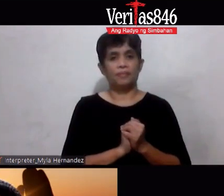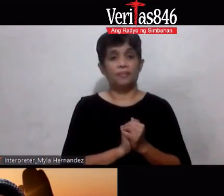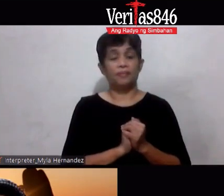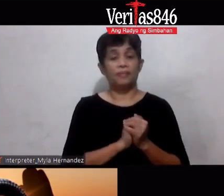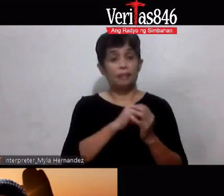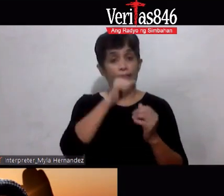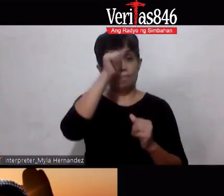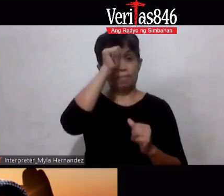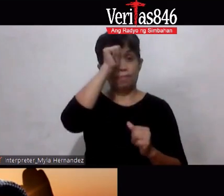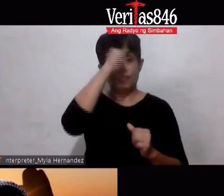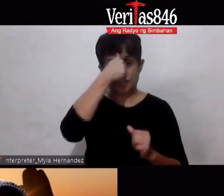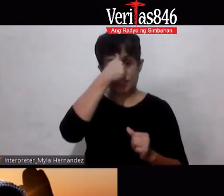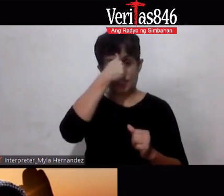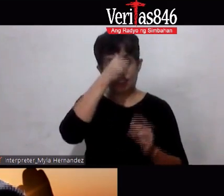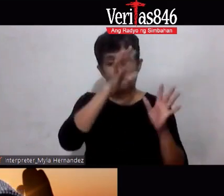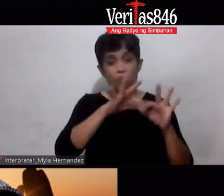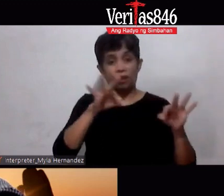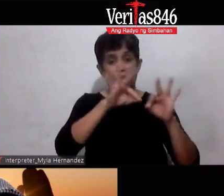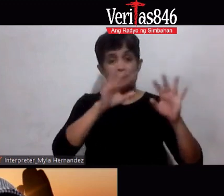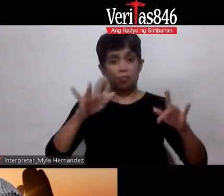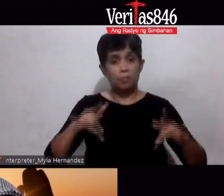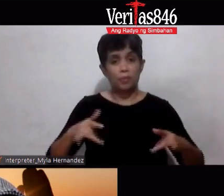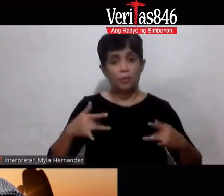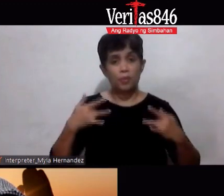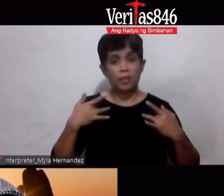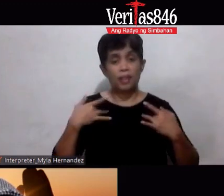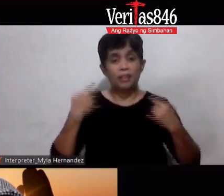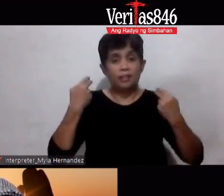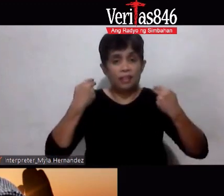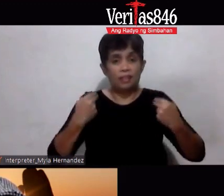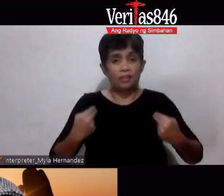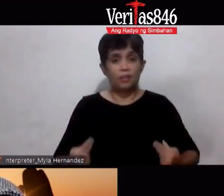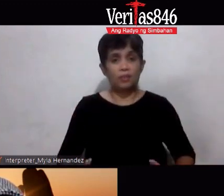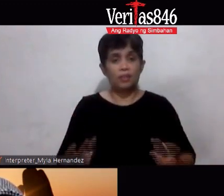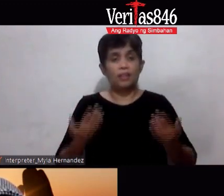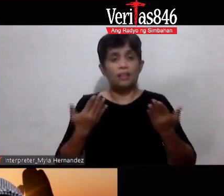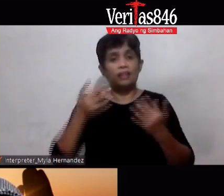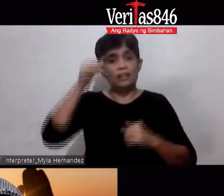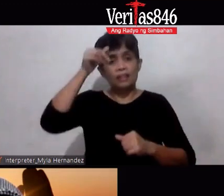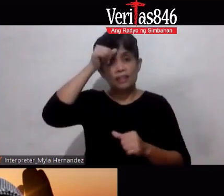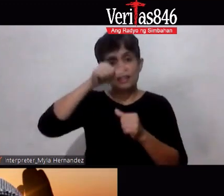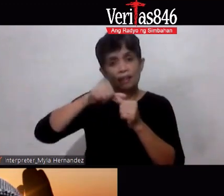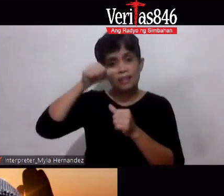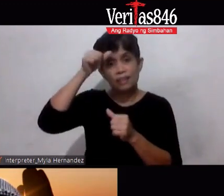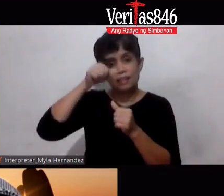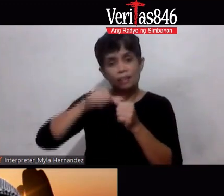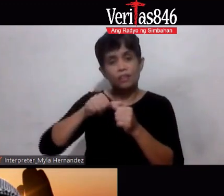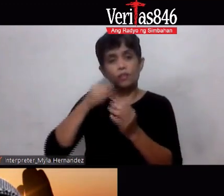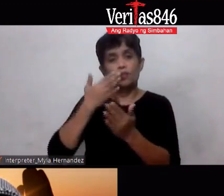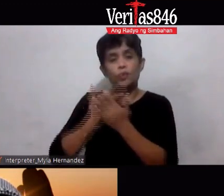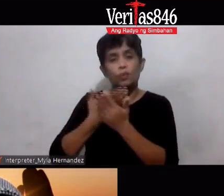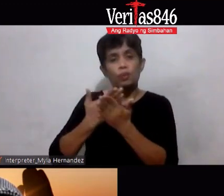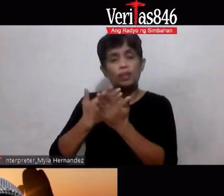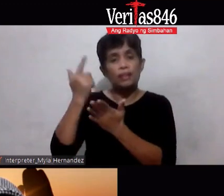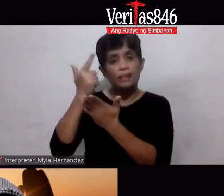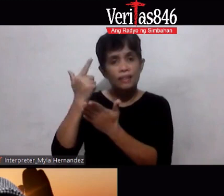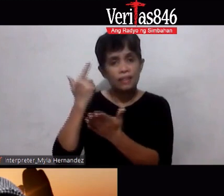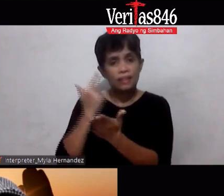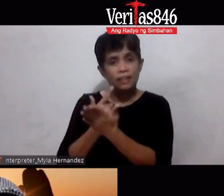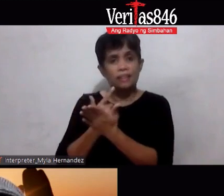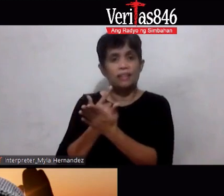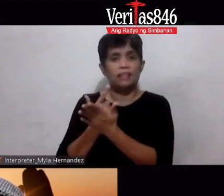tandaan natin mahalaga ang buhay mahalaga ang kalusugan tandaan natin yung mga magagandang aral